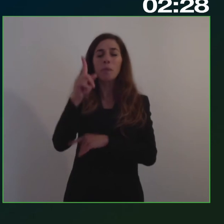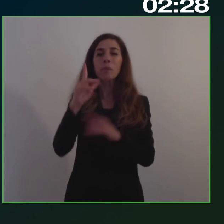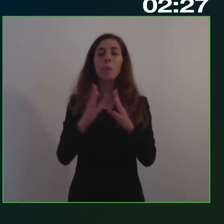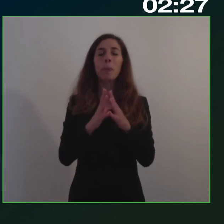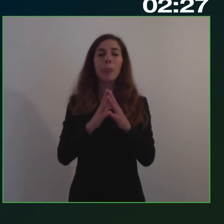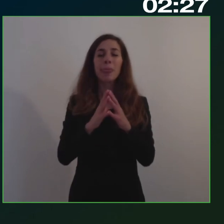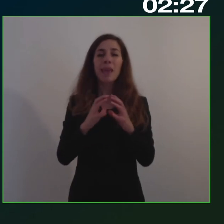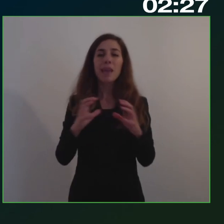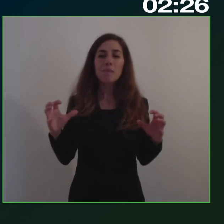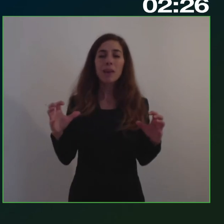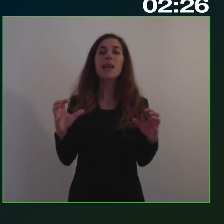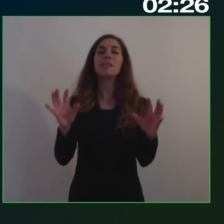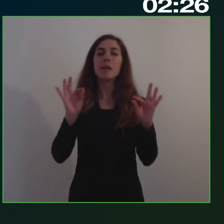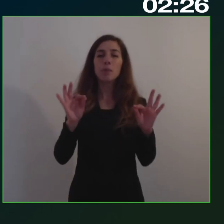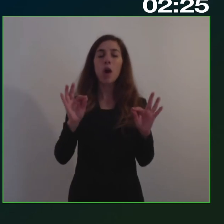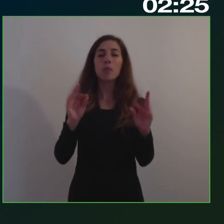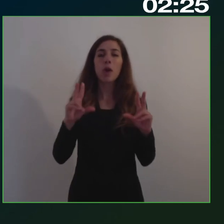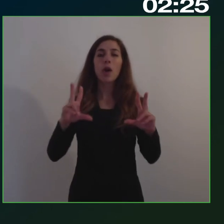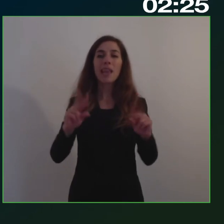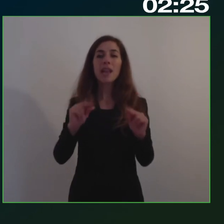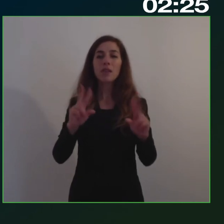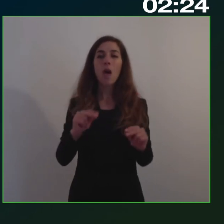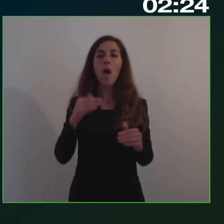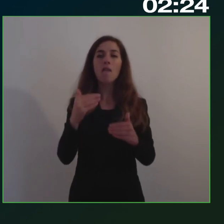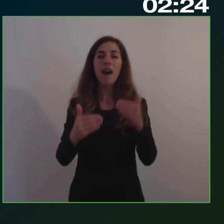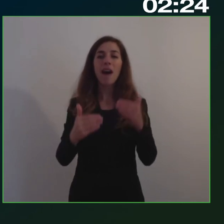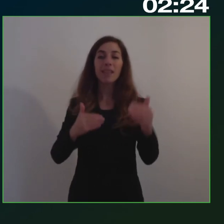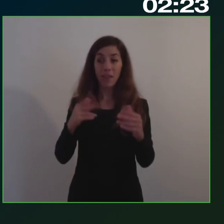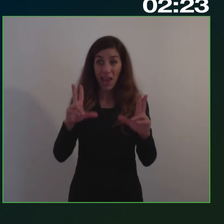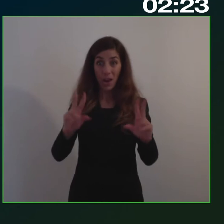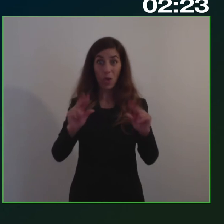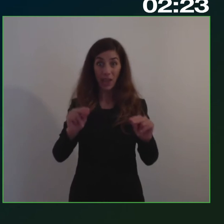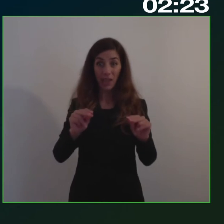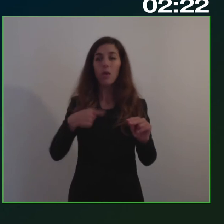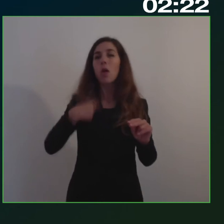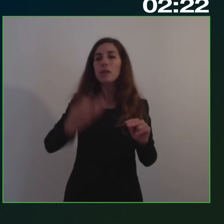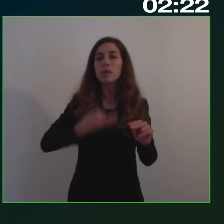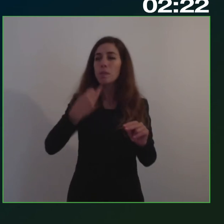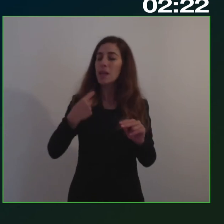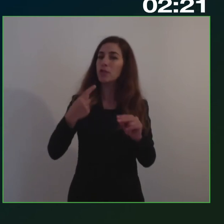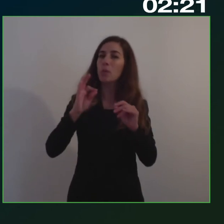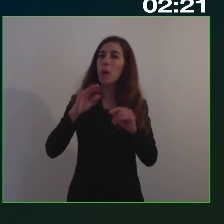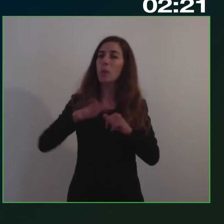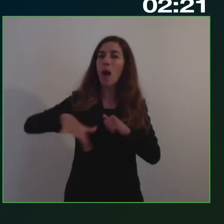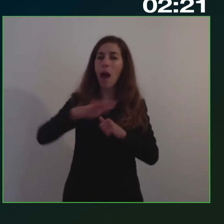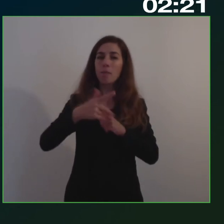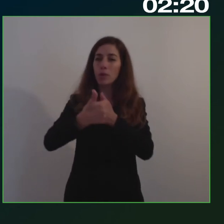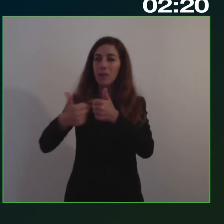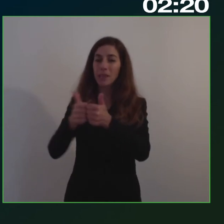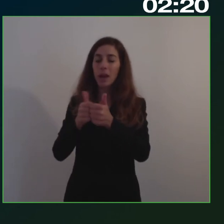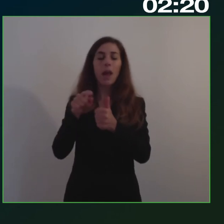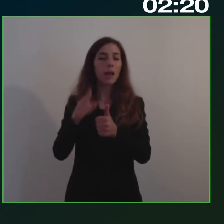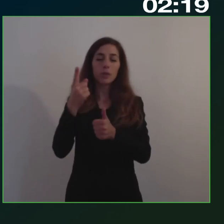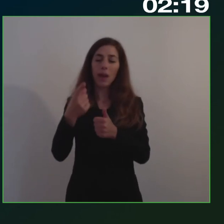robuste e innovative. E proprio sull'innovazione noi molto spesso nell'ambito partenariato chiediamo che ci siano gli interventi di spesa, proprio